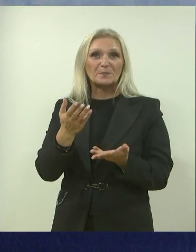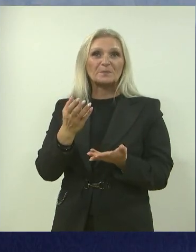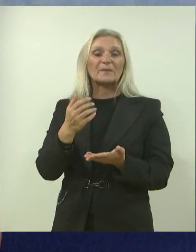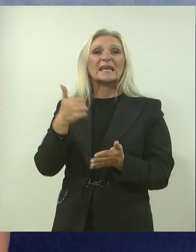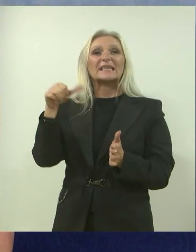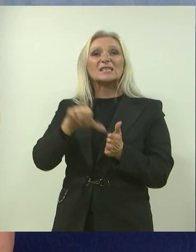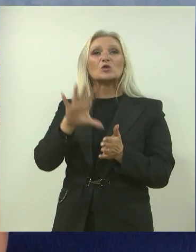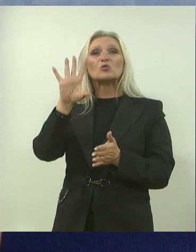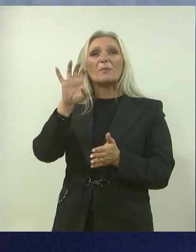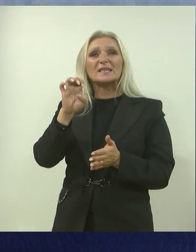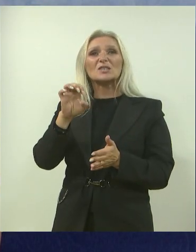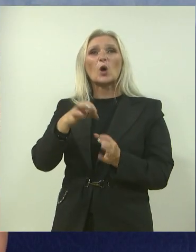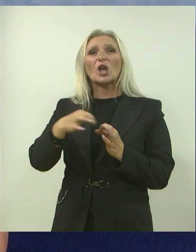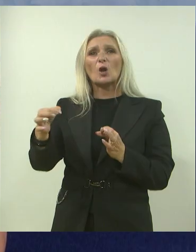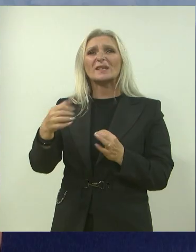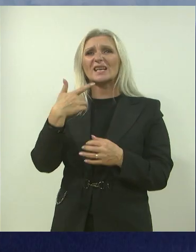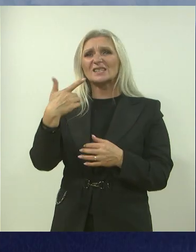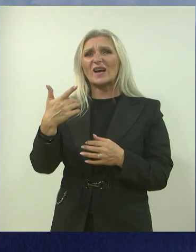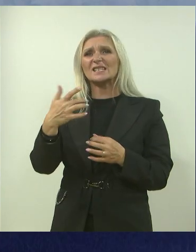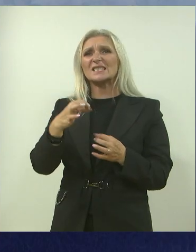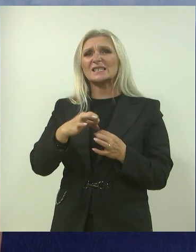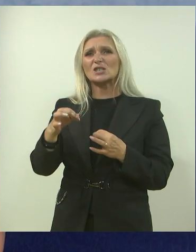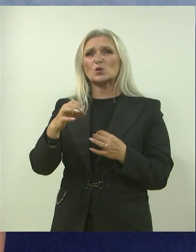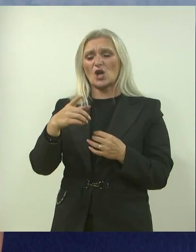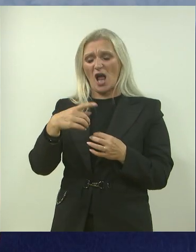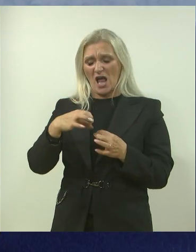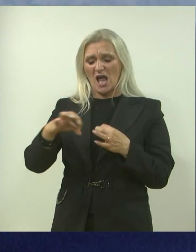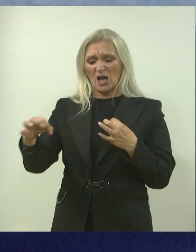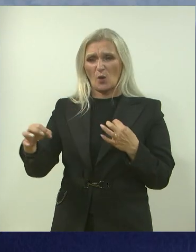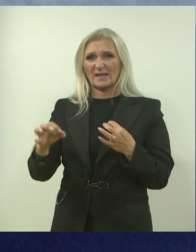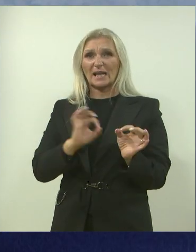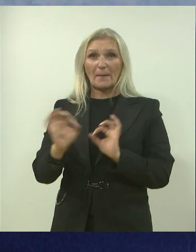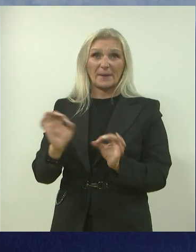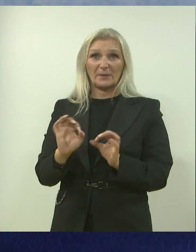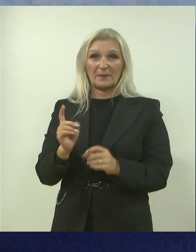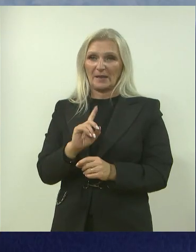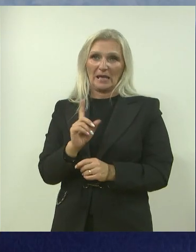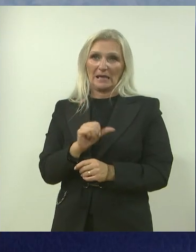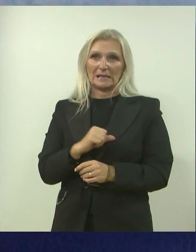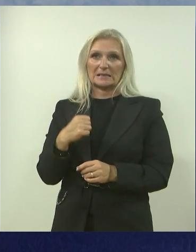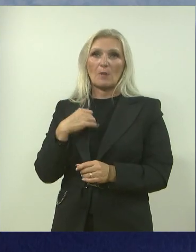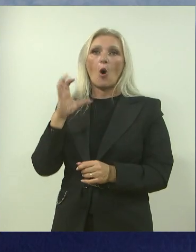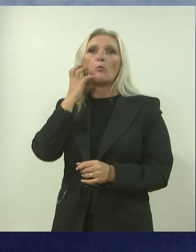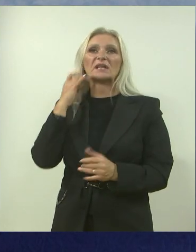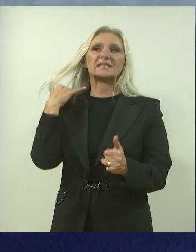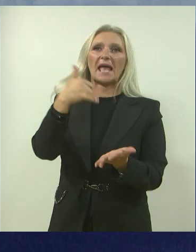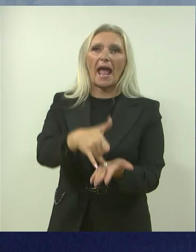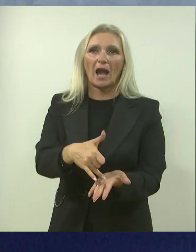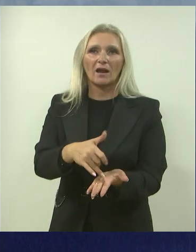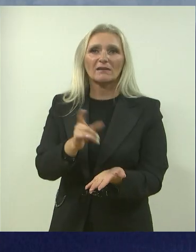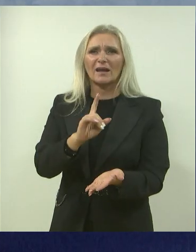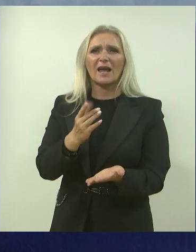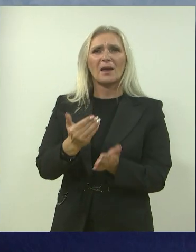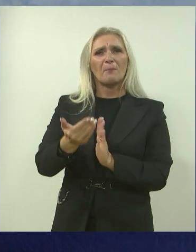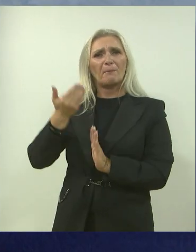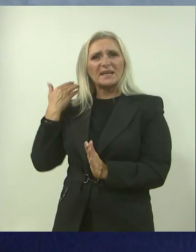km, ja sam odradio oko 20.000 km priprema. Znači, nije samo Brisela, tu je puno treninga,